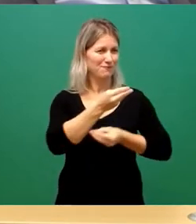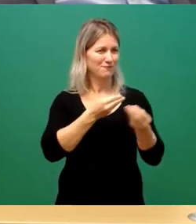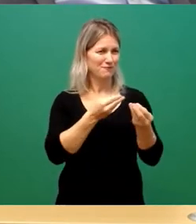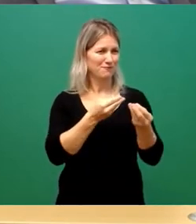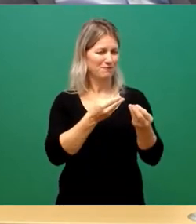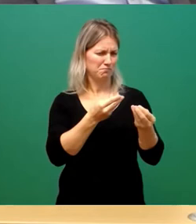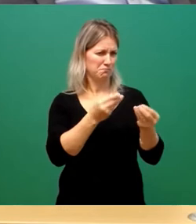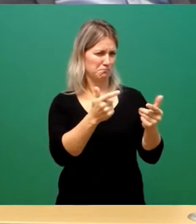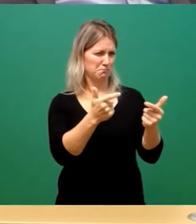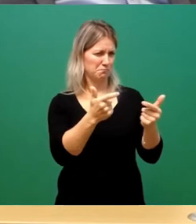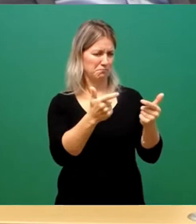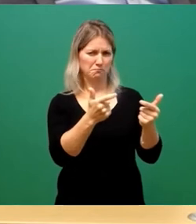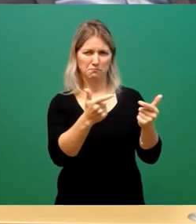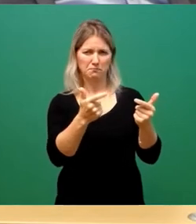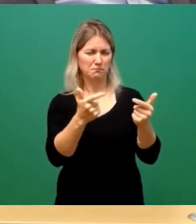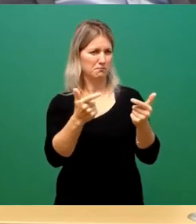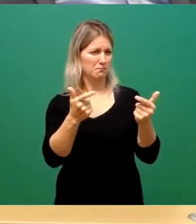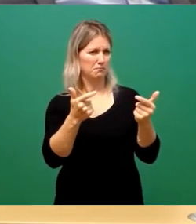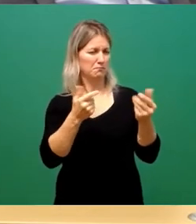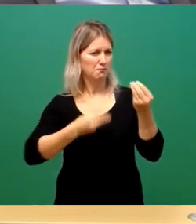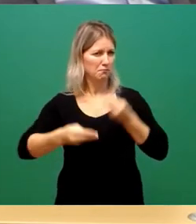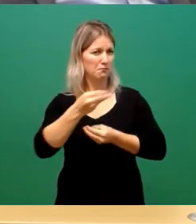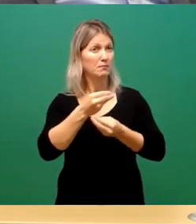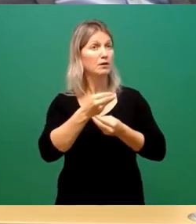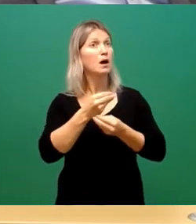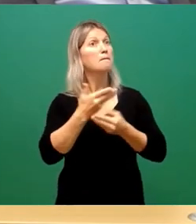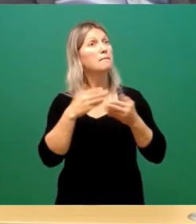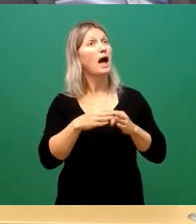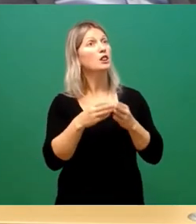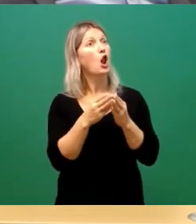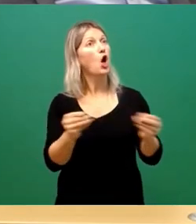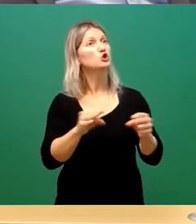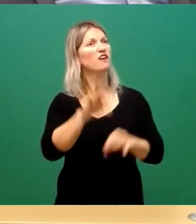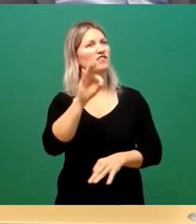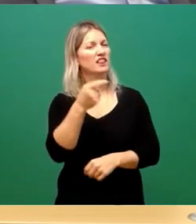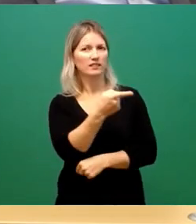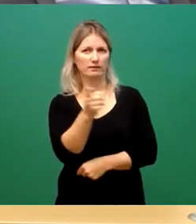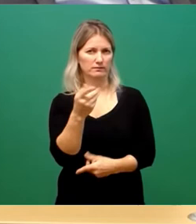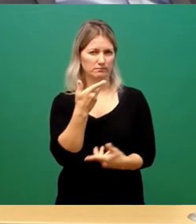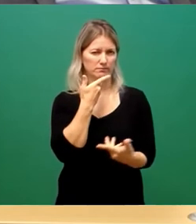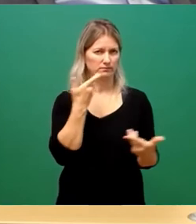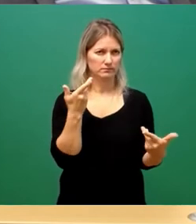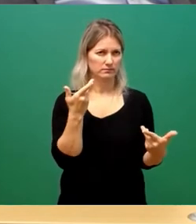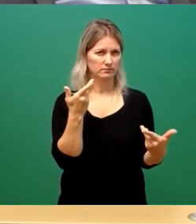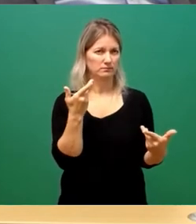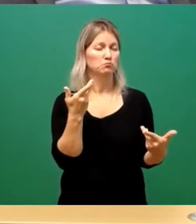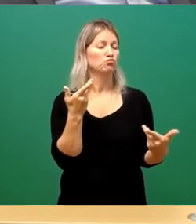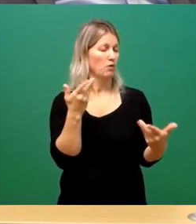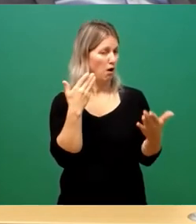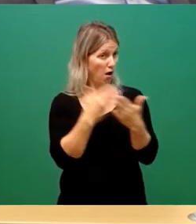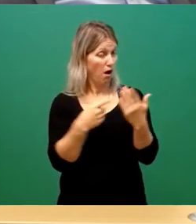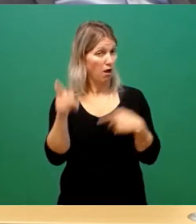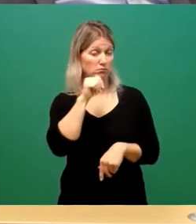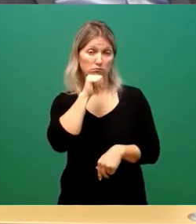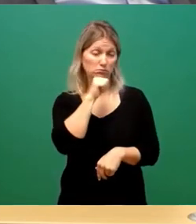Gesprächsnoten austauschen, aber nicht Lösungen finden. Und dann muss man entsprechend auch die Konsequenz ziehen. Das habe ich